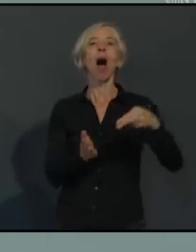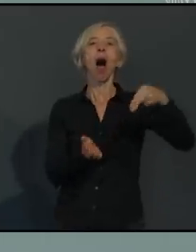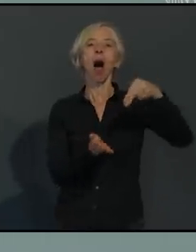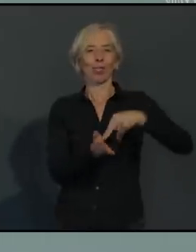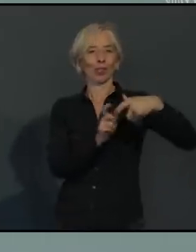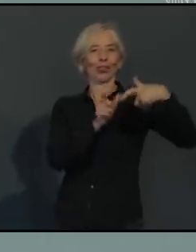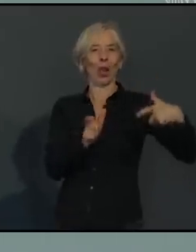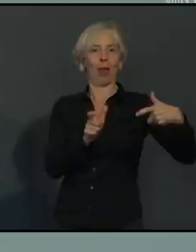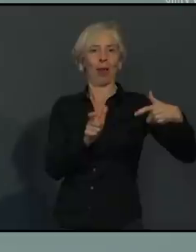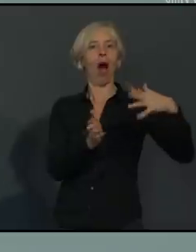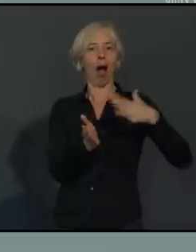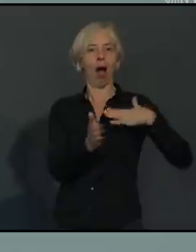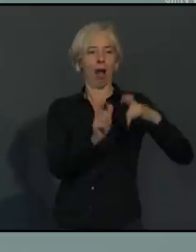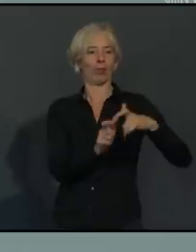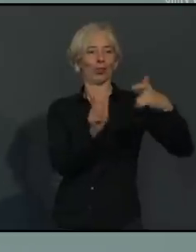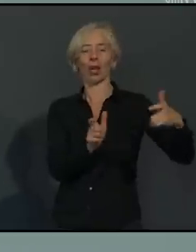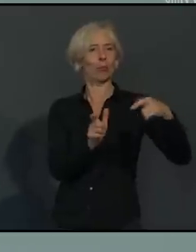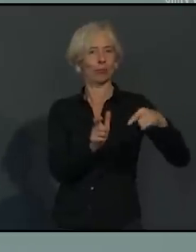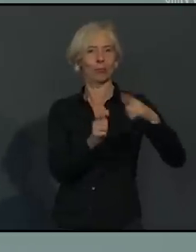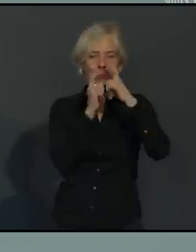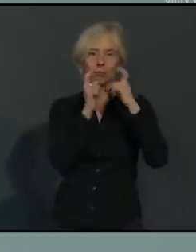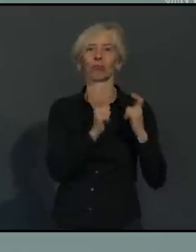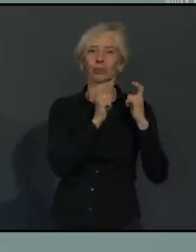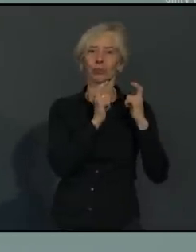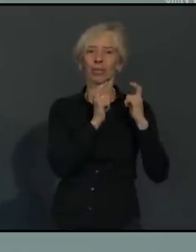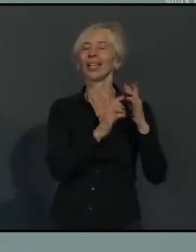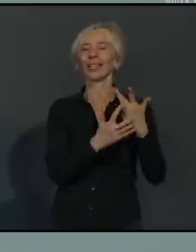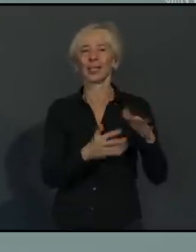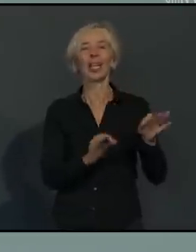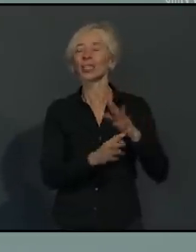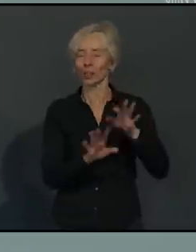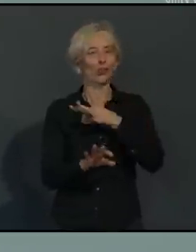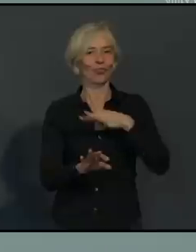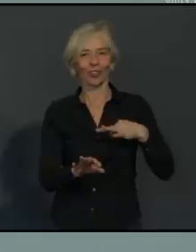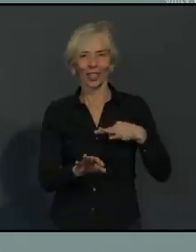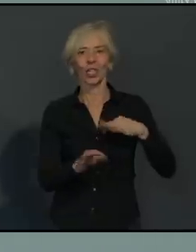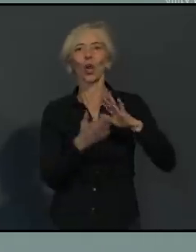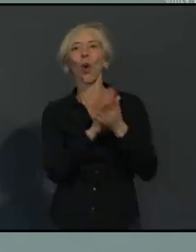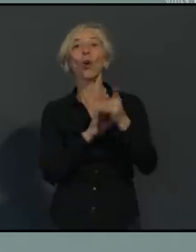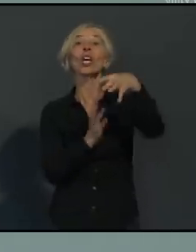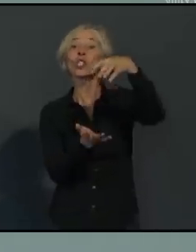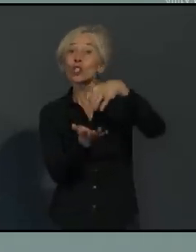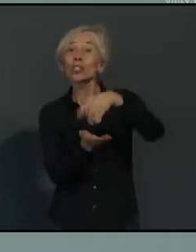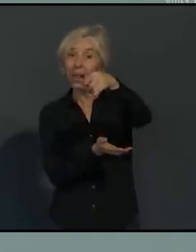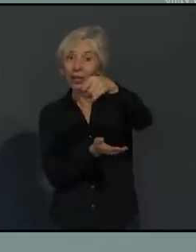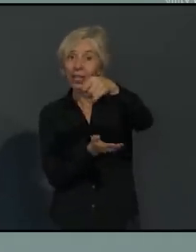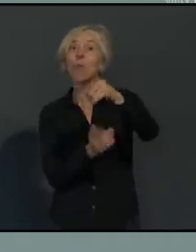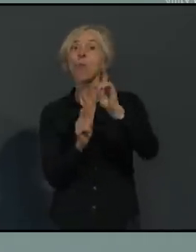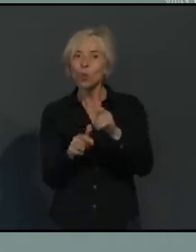Tragepflicht in Tragezonen haben. Hier ist zwingend Nachforderungsbedarf und